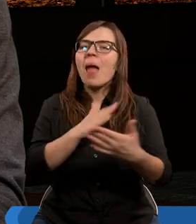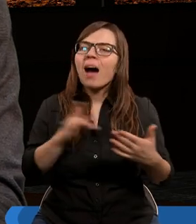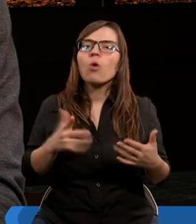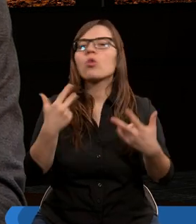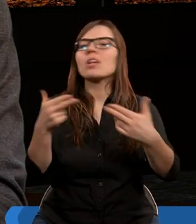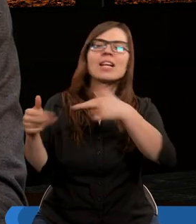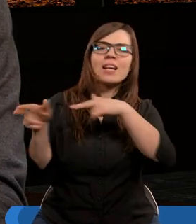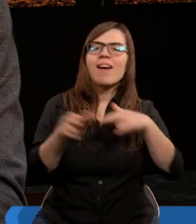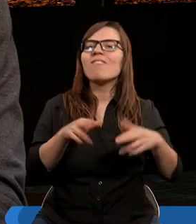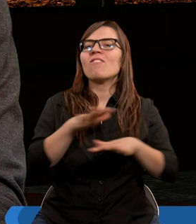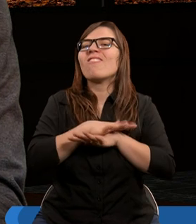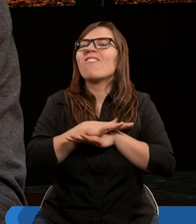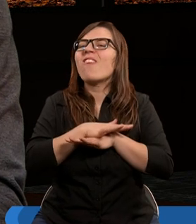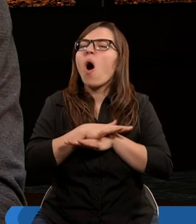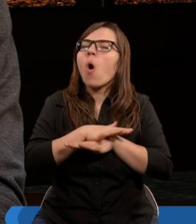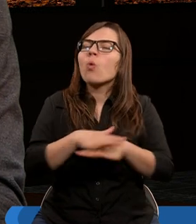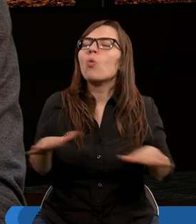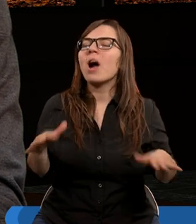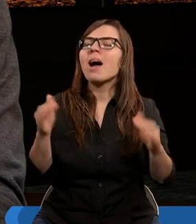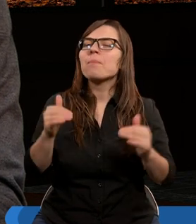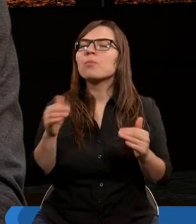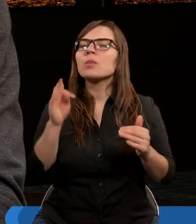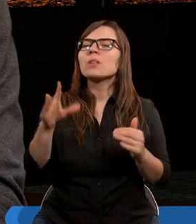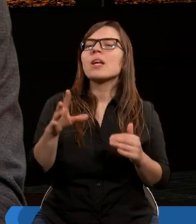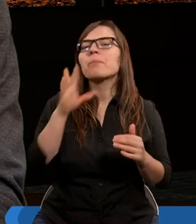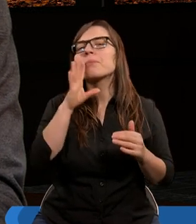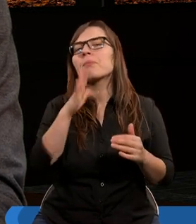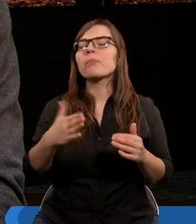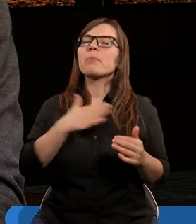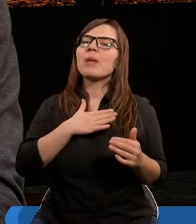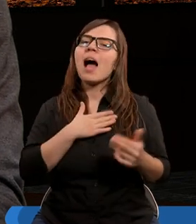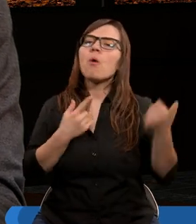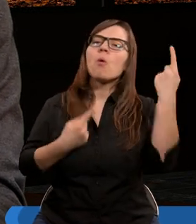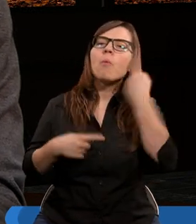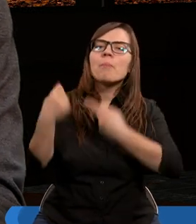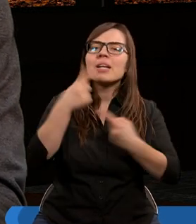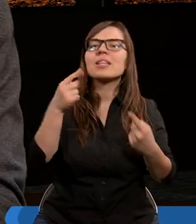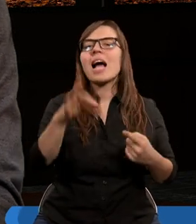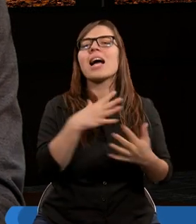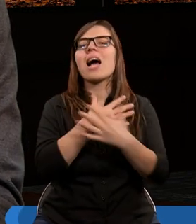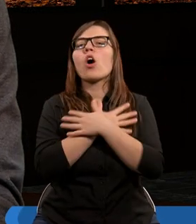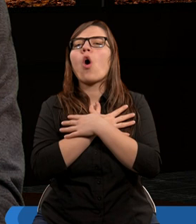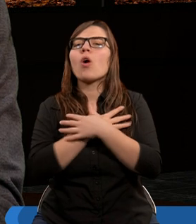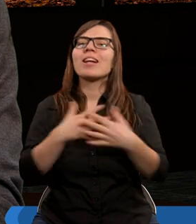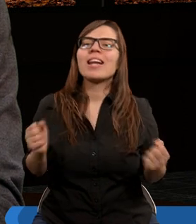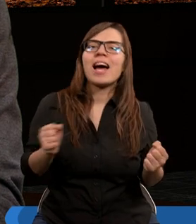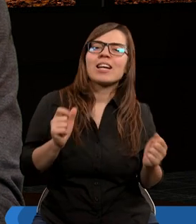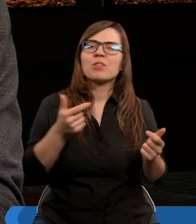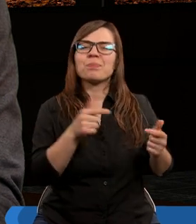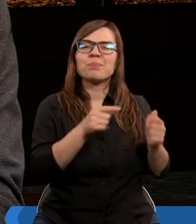nienawrócony w ogóle takie miał myśli, albo takie rozterki przeżywał.